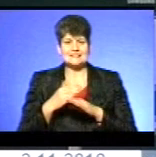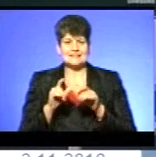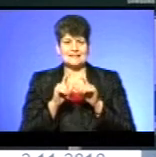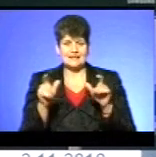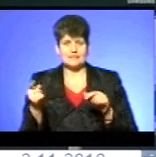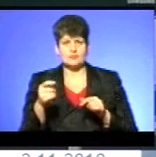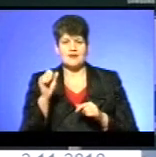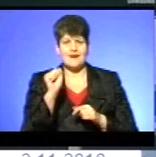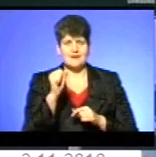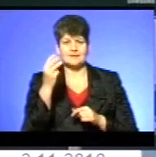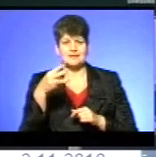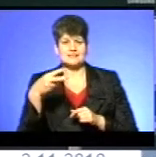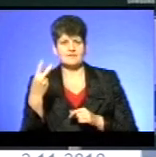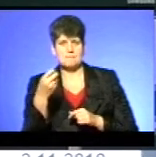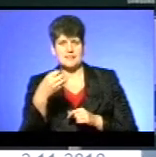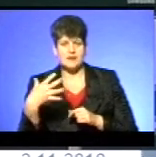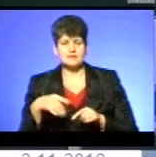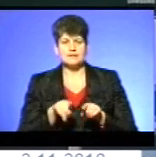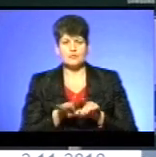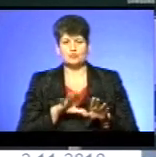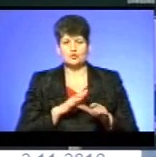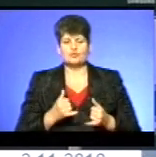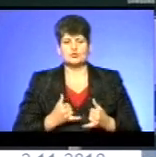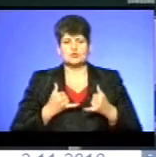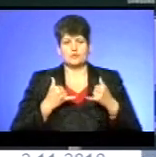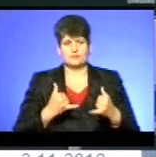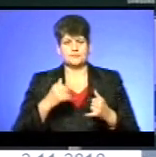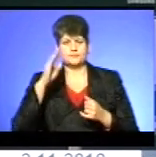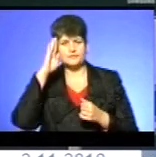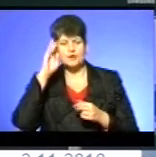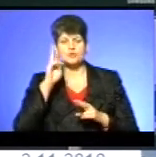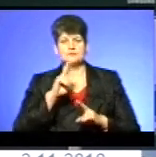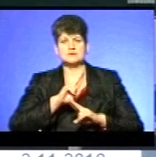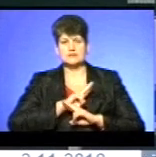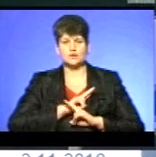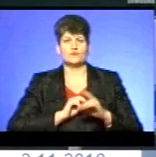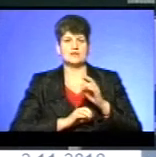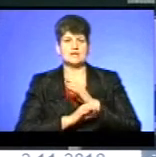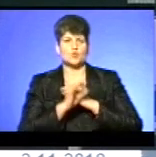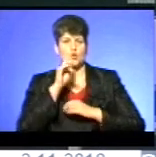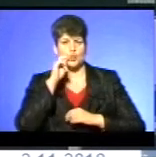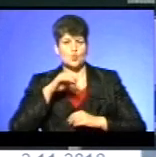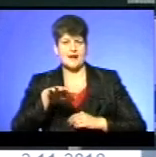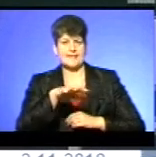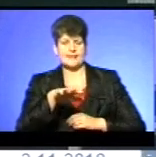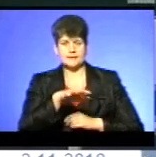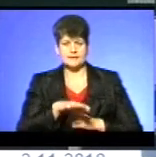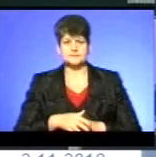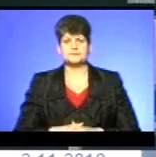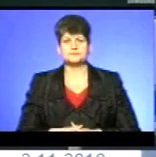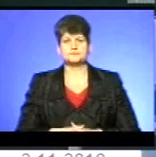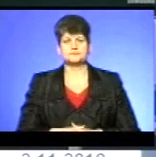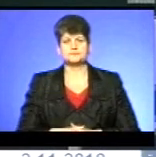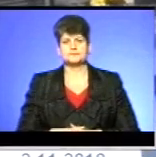-32-15. Також відбулося вшанування бійців артбригади, які загинули на сході України. Детальніше у сюжеті Богдана